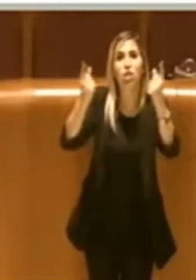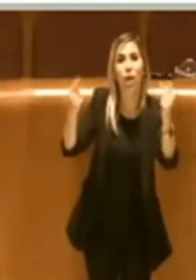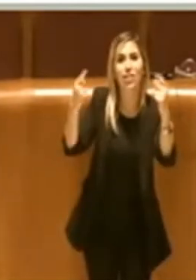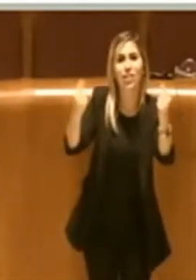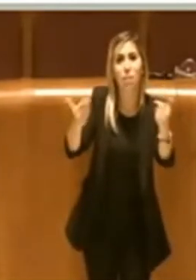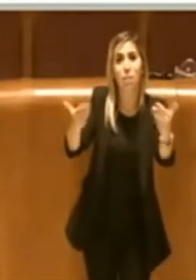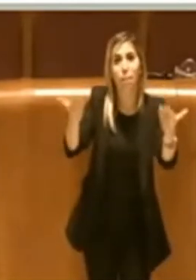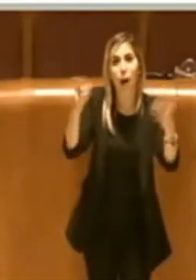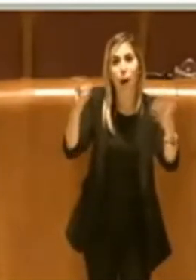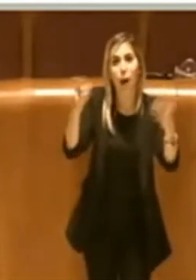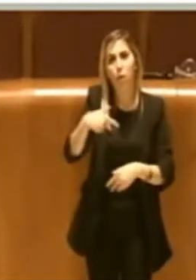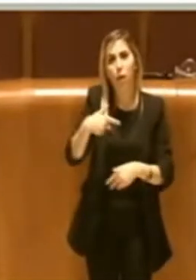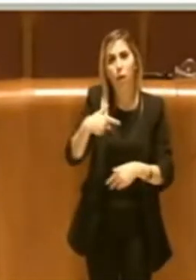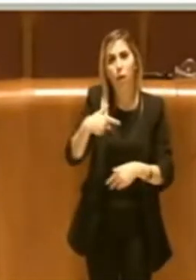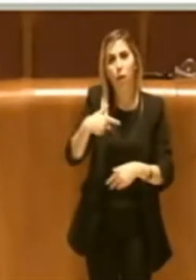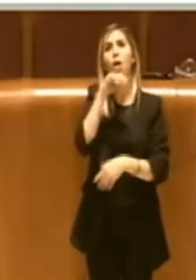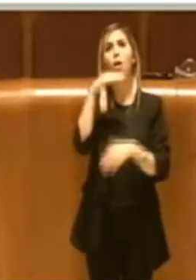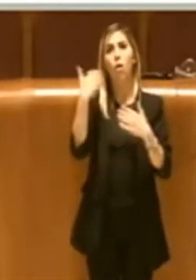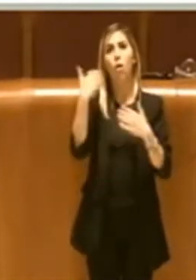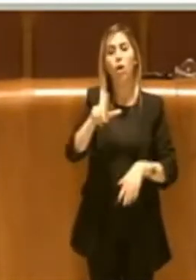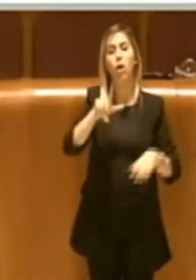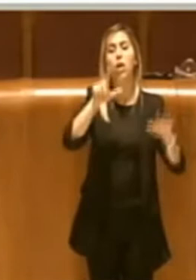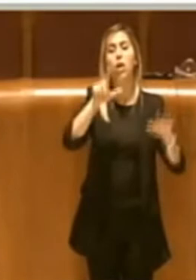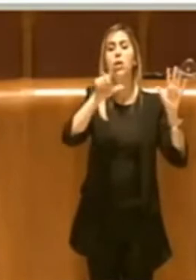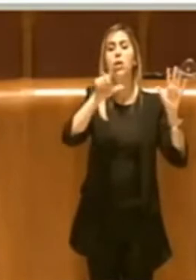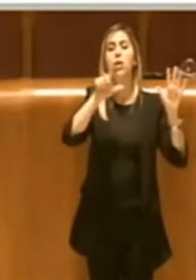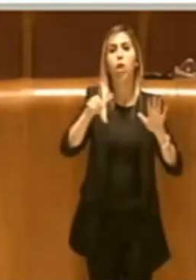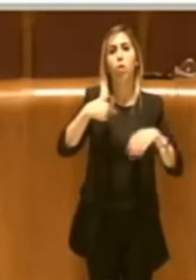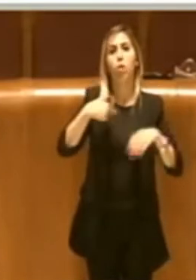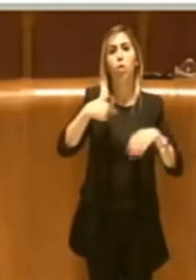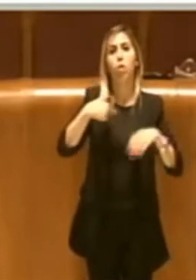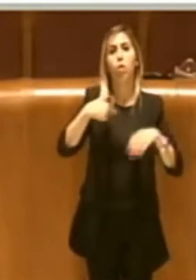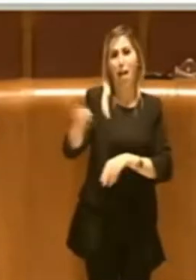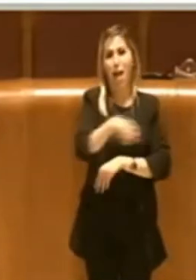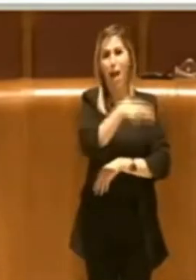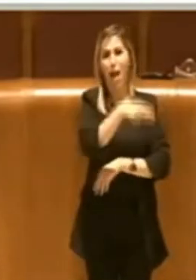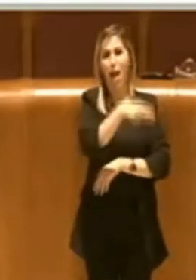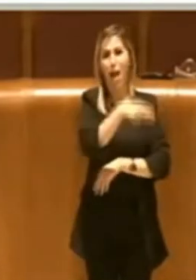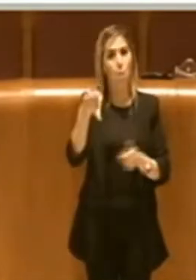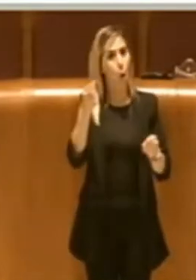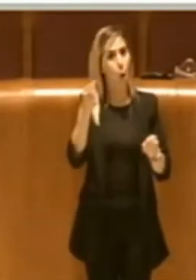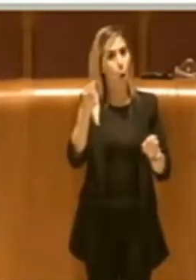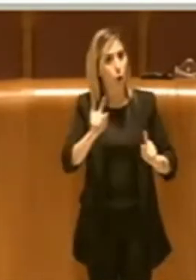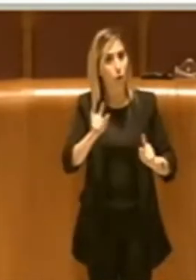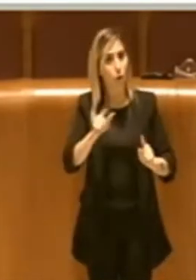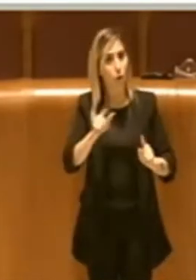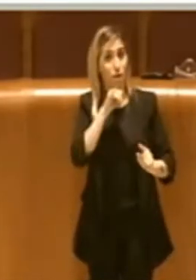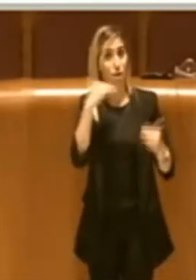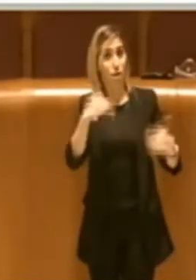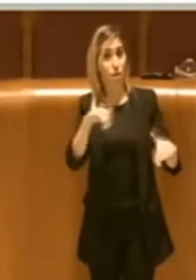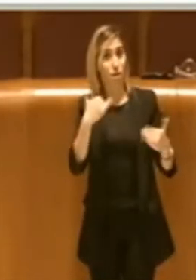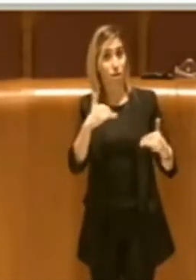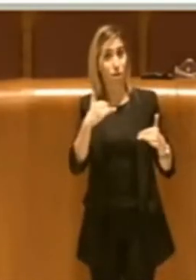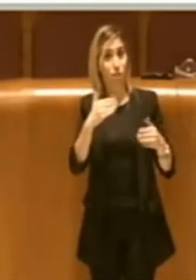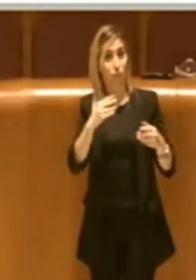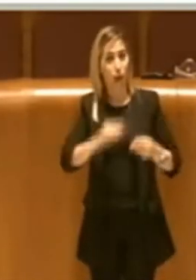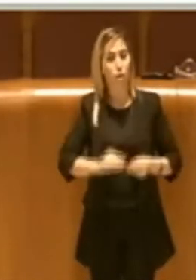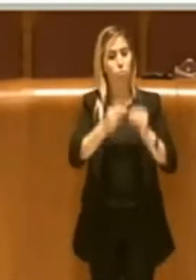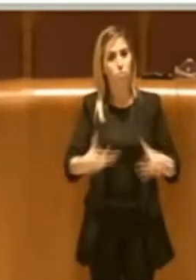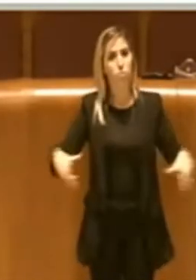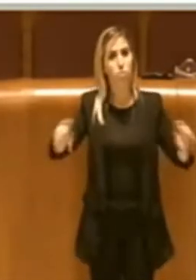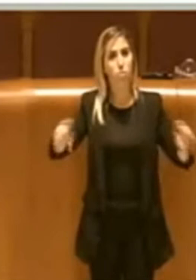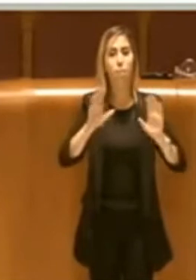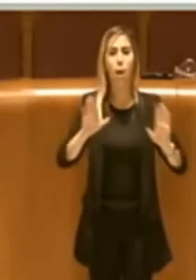anche parecchi, insomma, 700 mila euro non sono pochi per una riqualificazione, però parlare di percorso